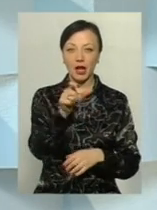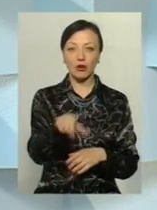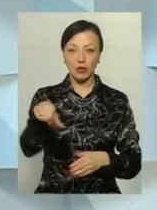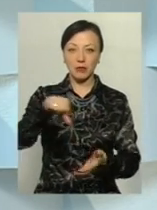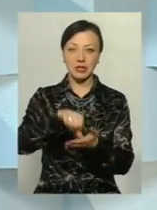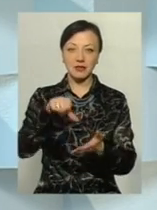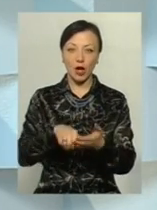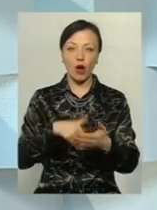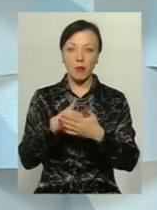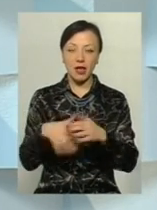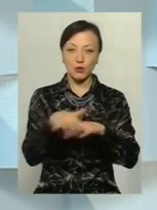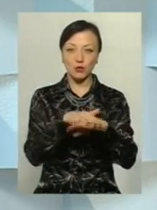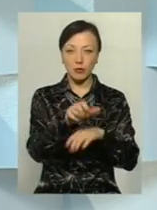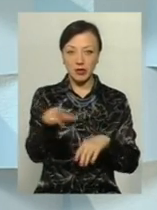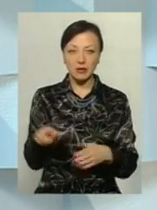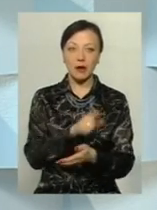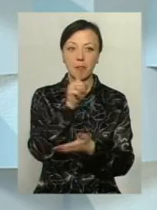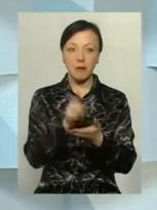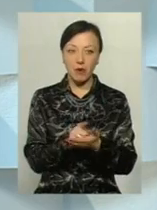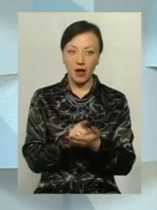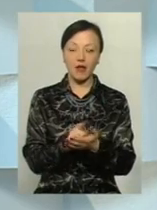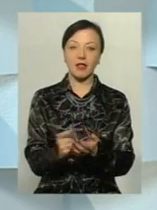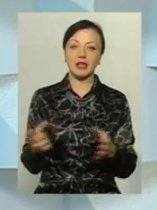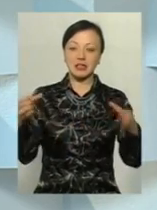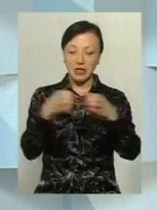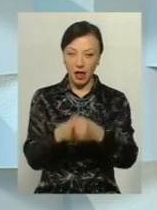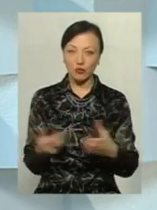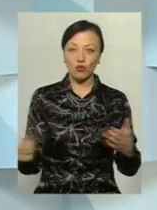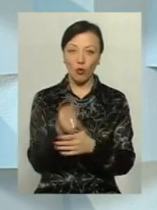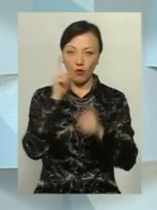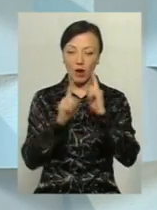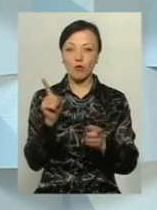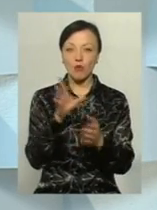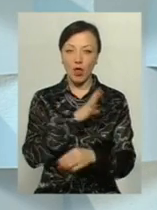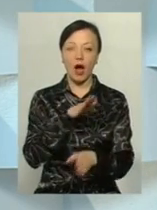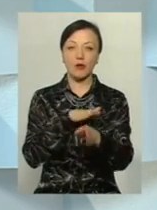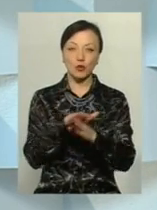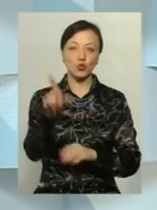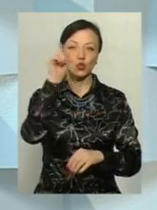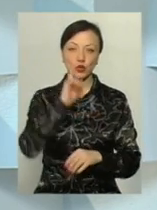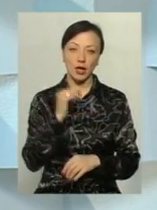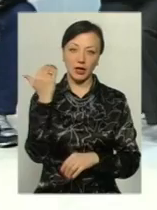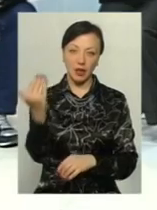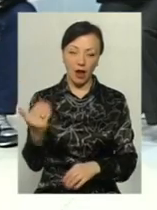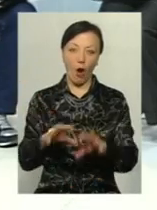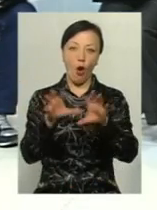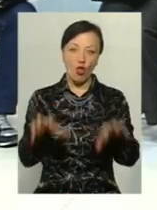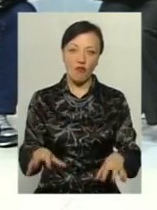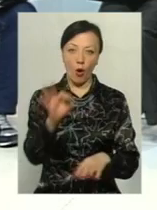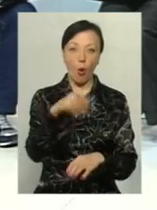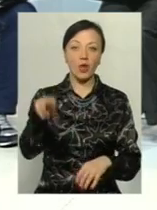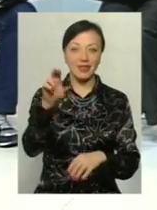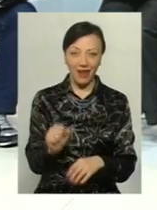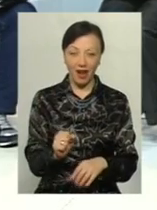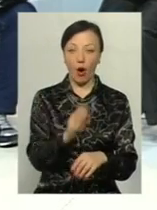представників громадянського суспільства, які мали скласти нову громадську раду, яка була абсолютно зручна для Корнічука. І саме